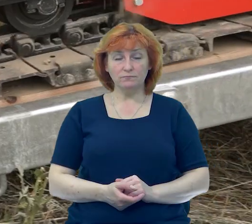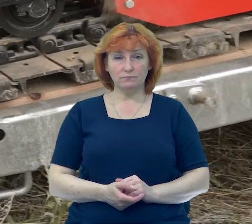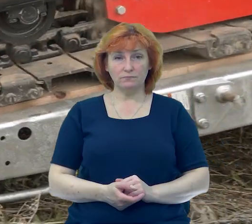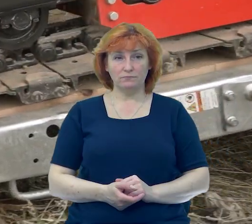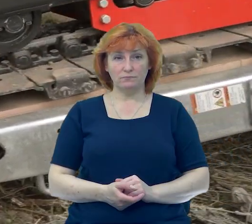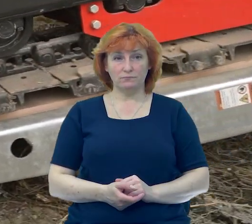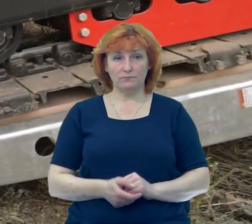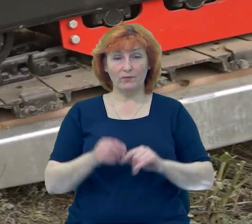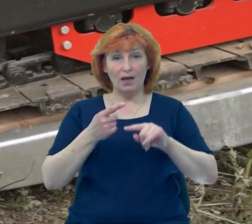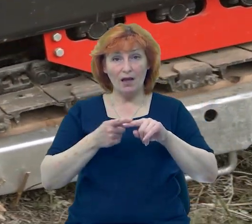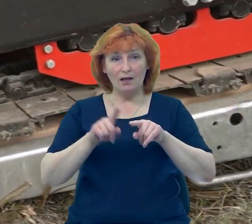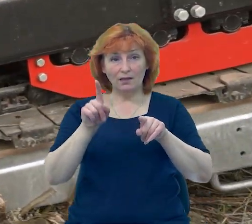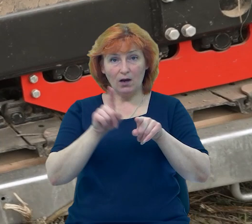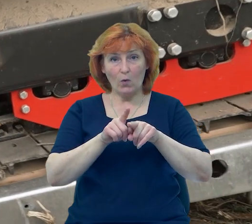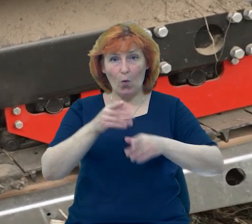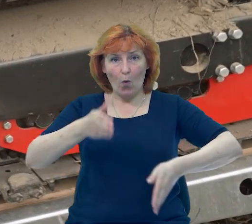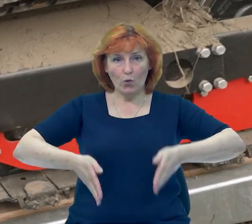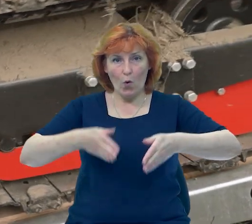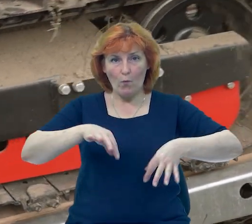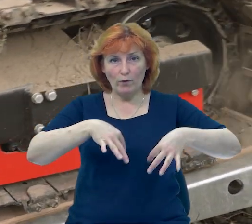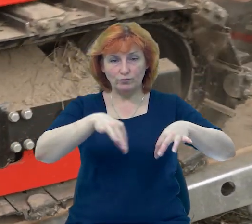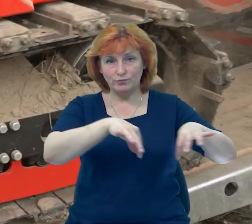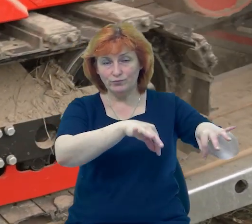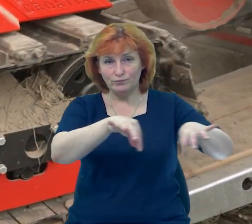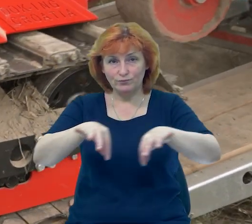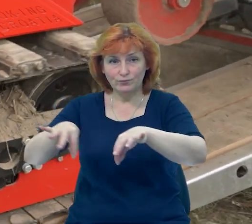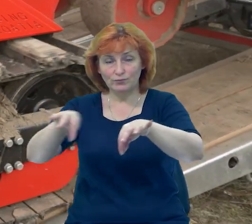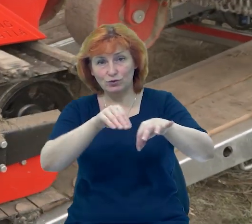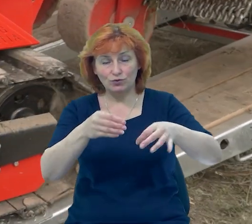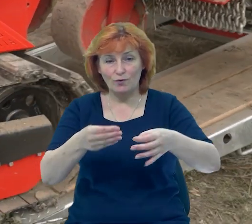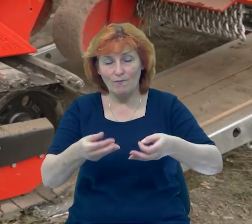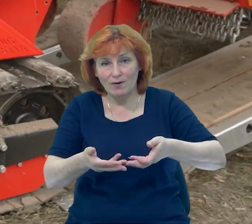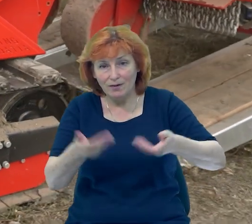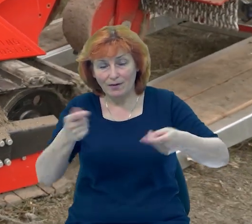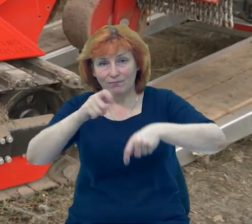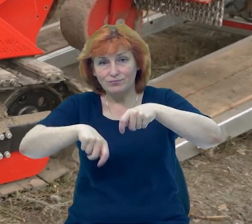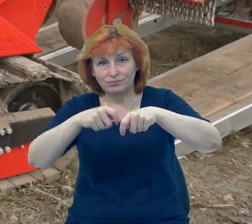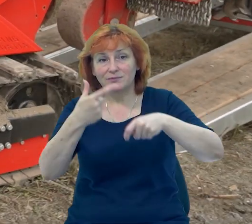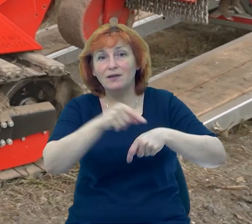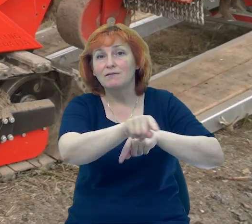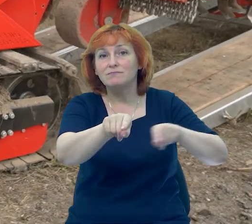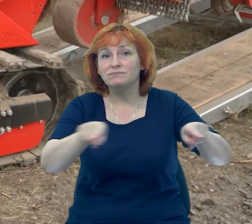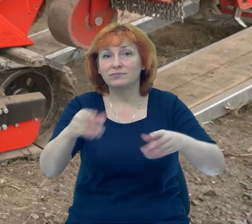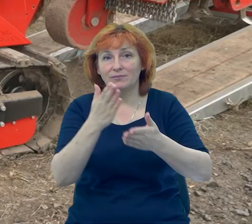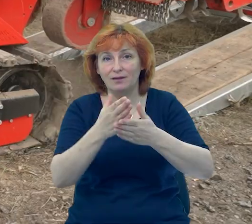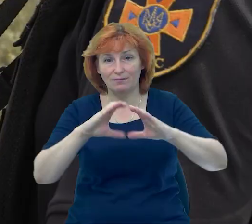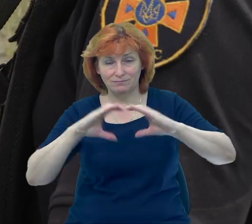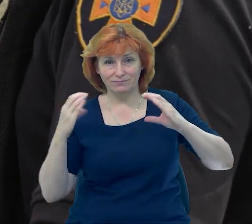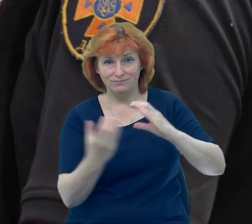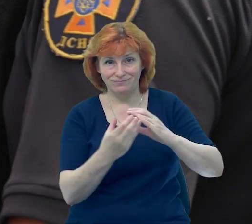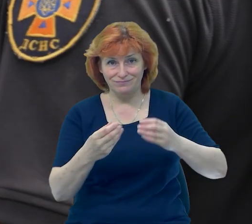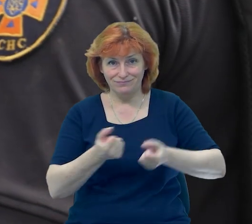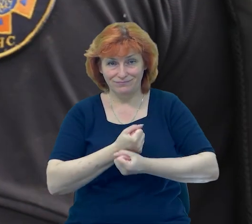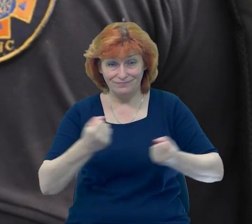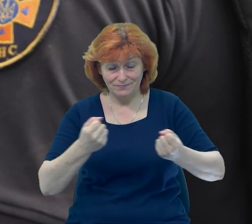Це роботизований комплекс для розмінування МВ-4, призначений для знешкодження протипіхотних мін. У